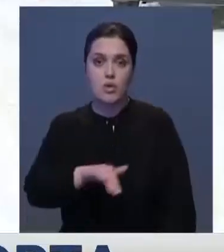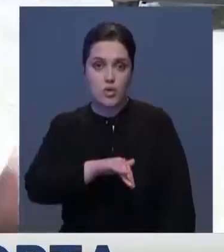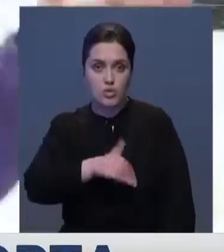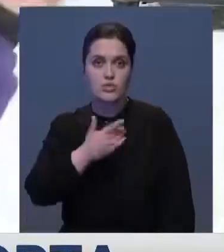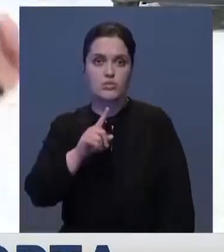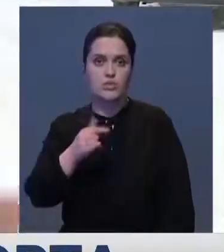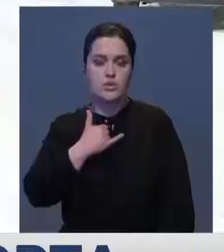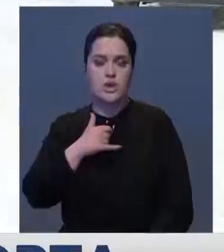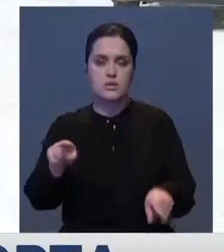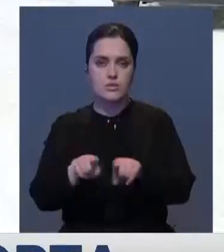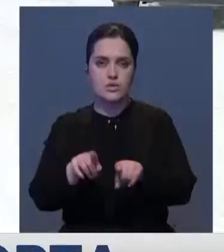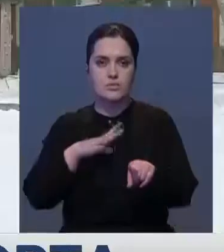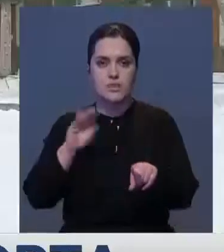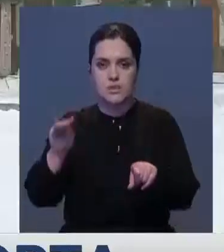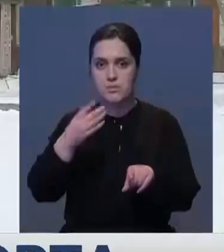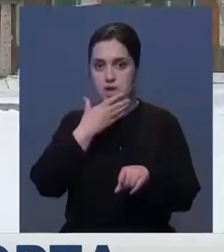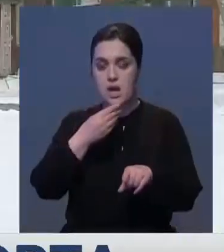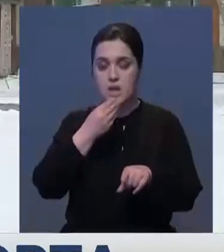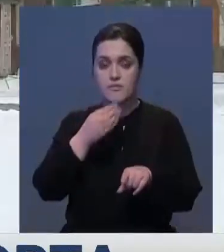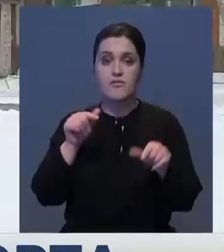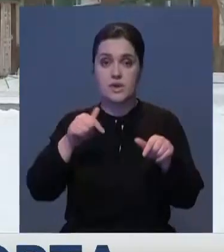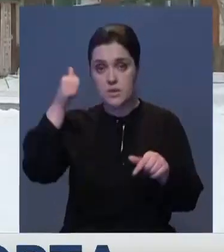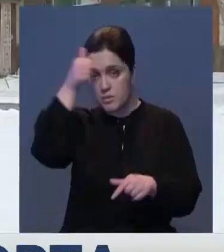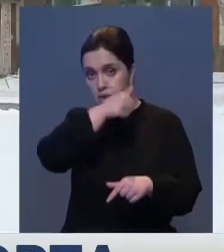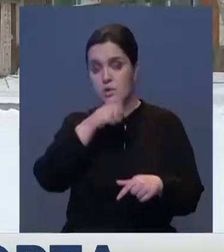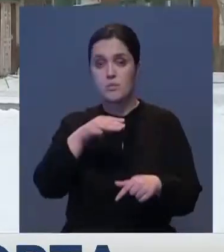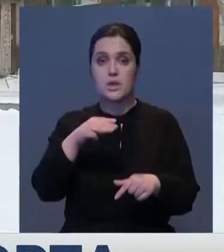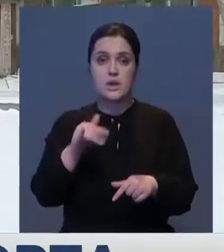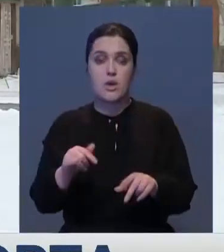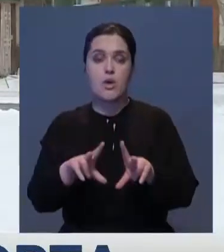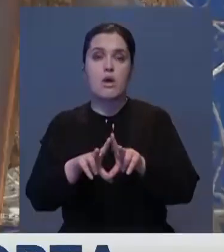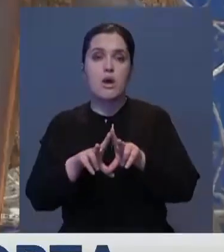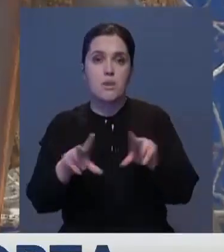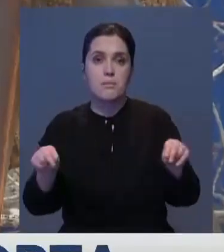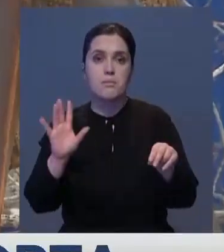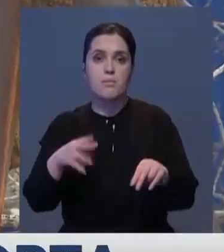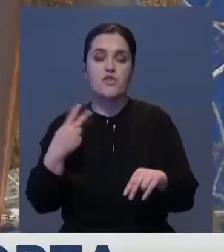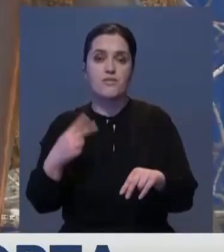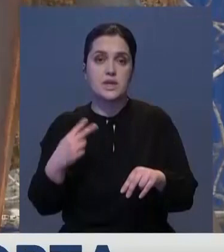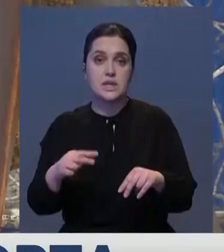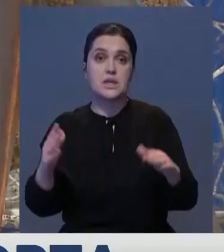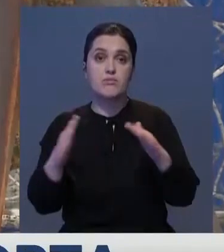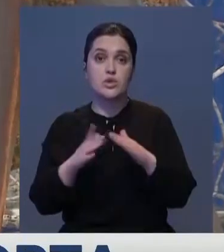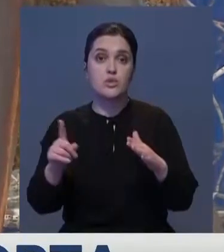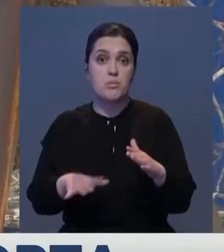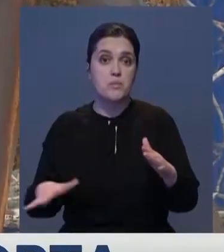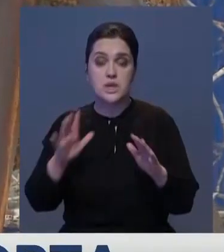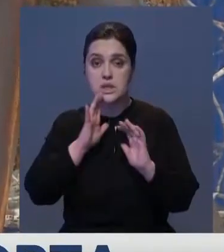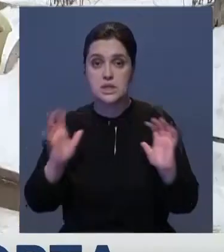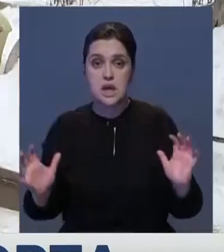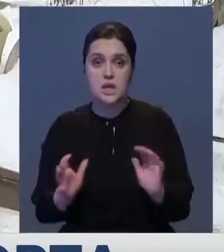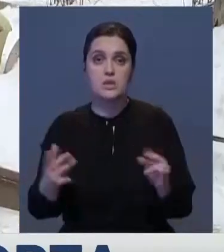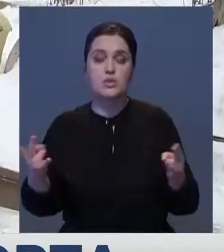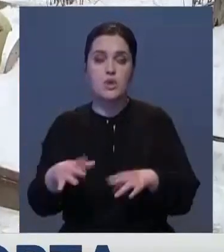чтобы у нас тоже здесь было цивилизованно. В этом году тимиртауские власти обещают оборудовать более 20 дворов. Однако, чтобы площадки сохранить, нужен